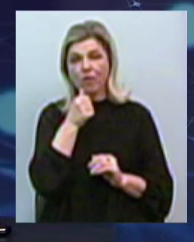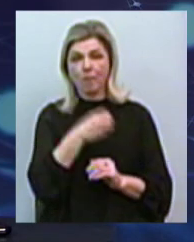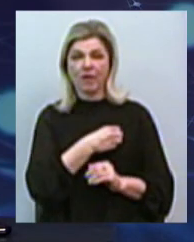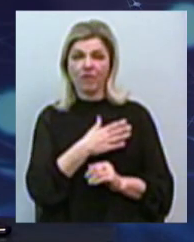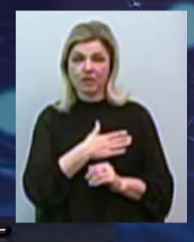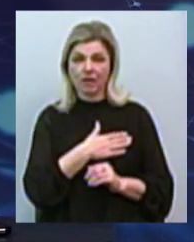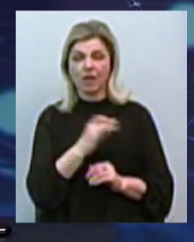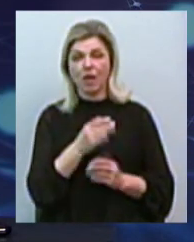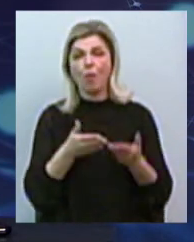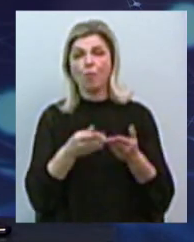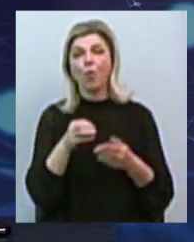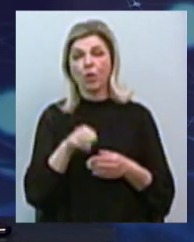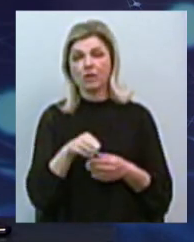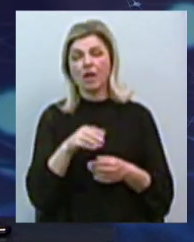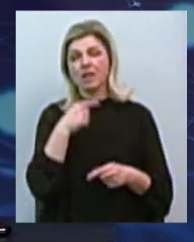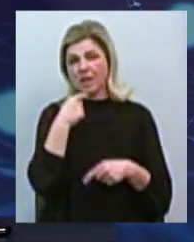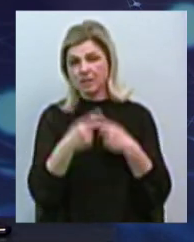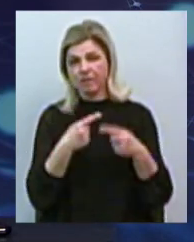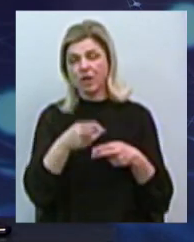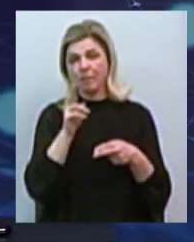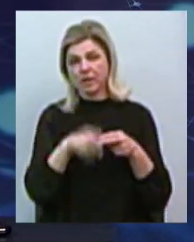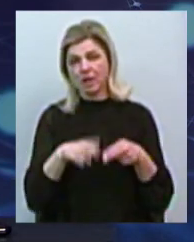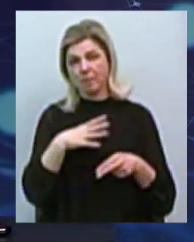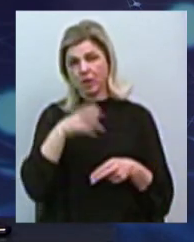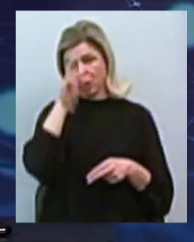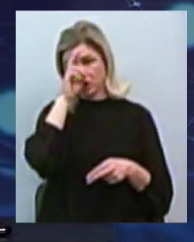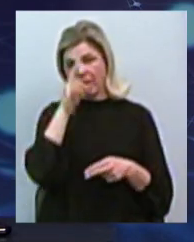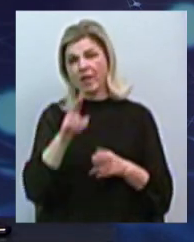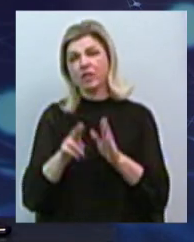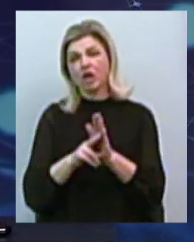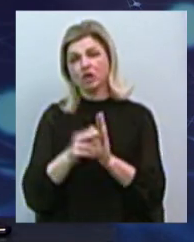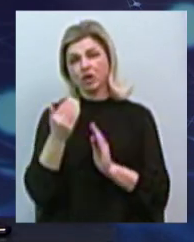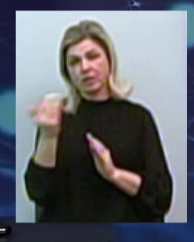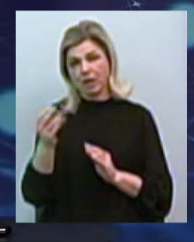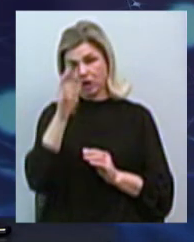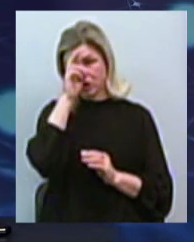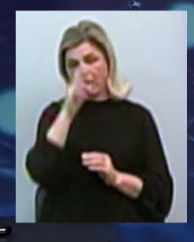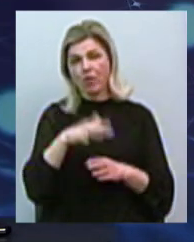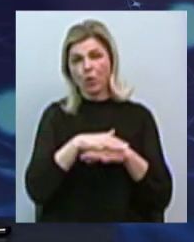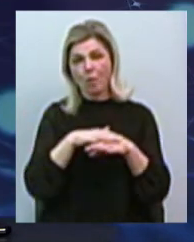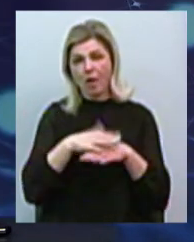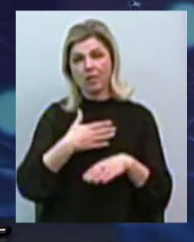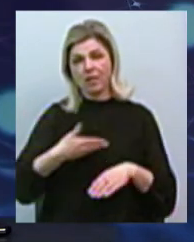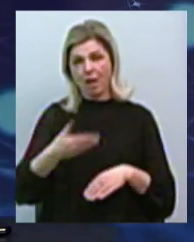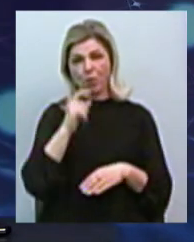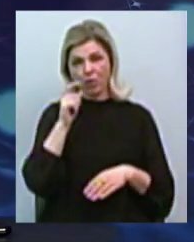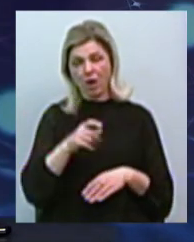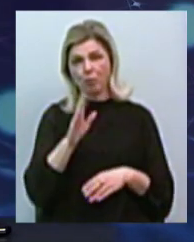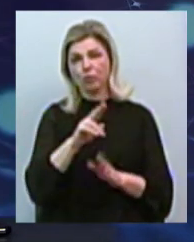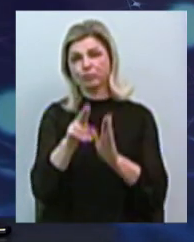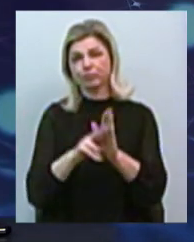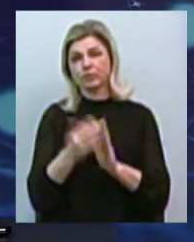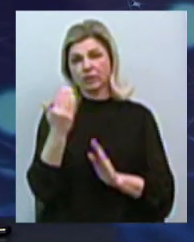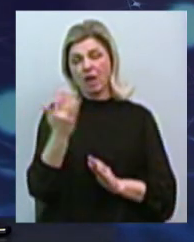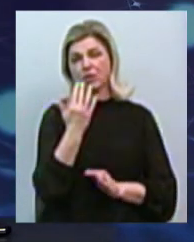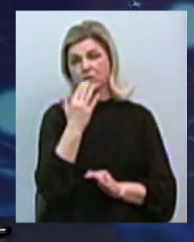і Порт Олія вже назавжди перестане бути державним, належати державі, громаді і нам, українцям, а буде належати вже іноземцям. І,